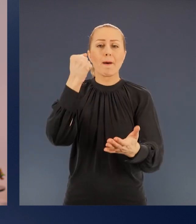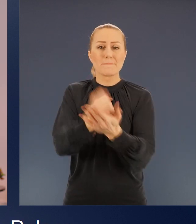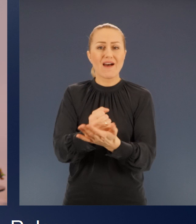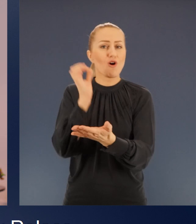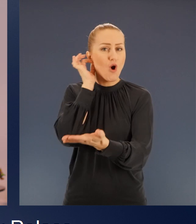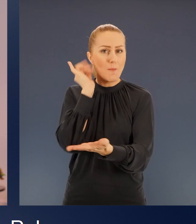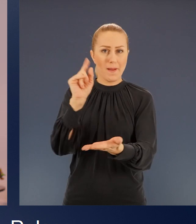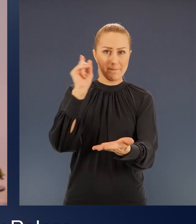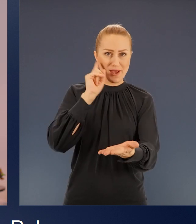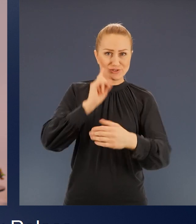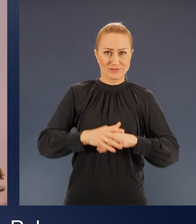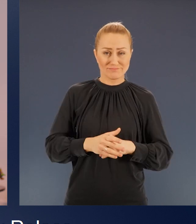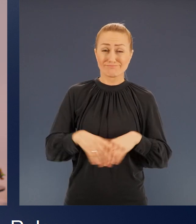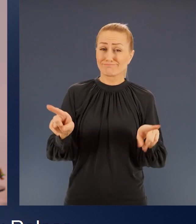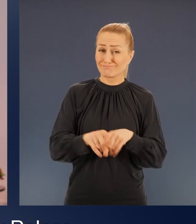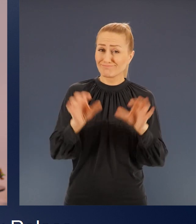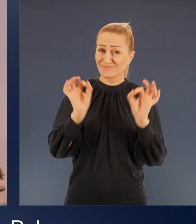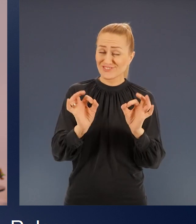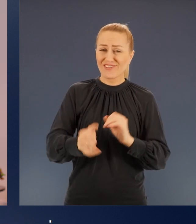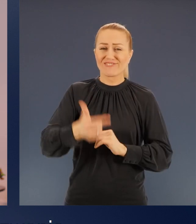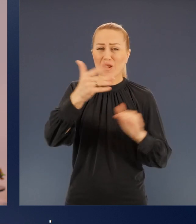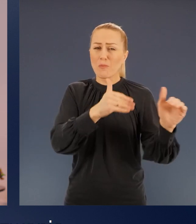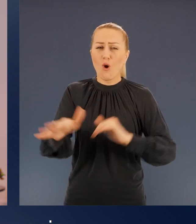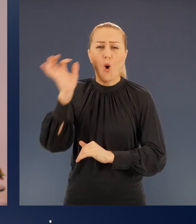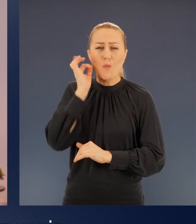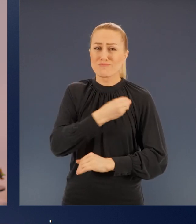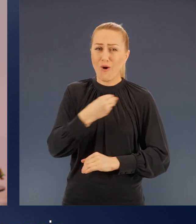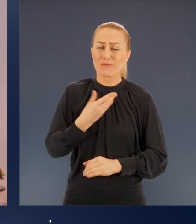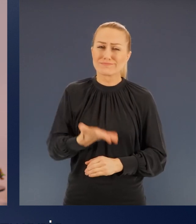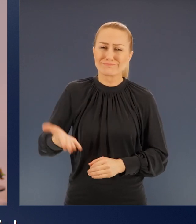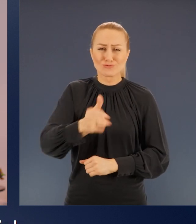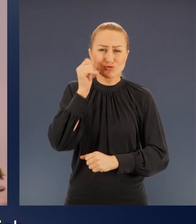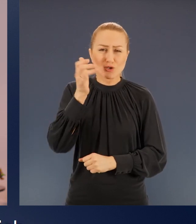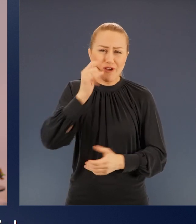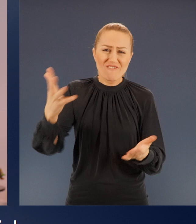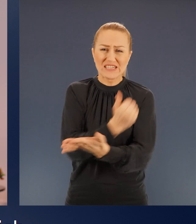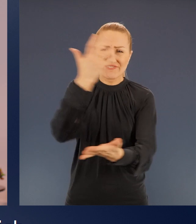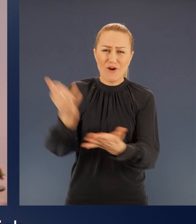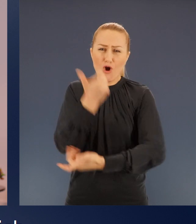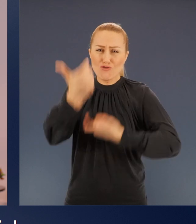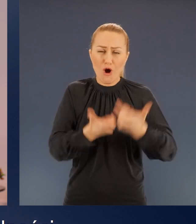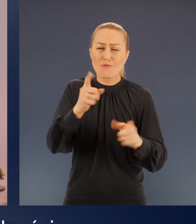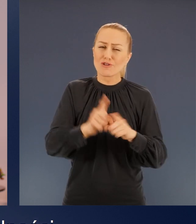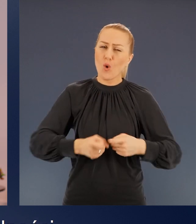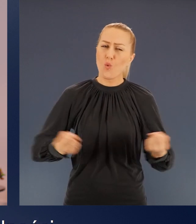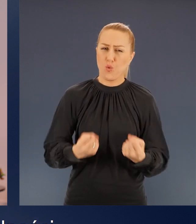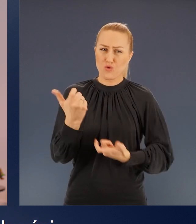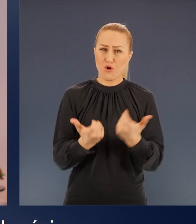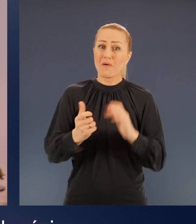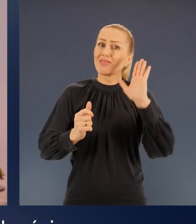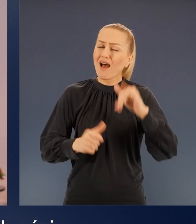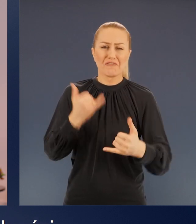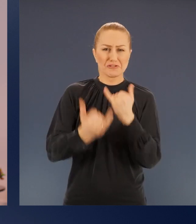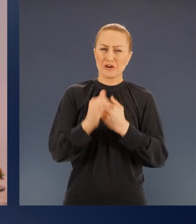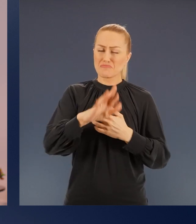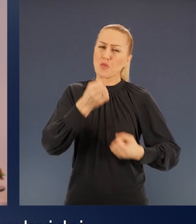Także dziś miliony kobiet w Polsce podejmując codzienne wyzwania dokonują rzeczy wielkich, często pomimo wielu